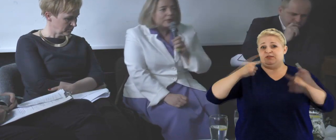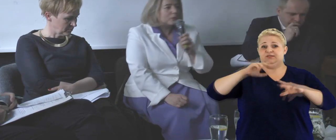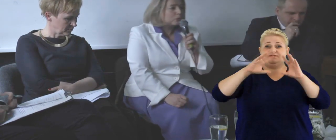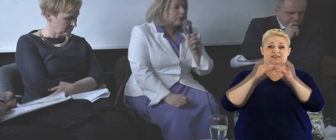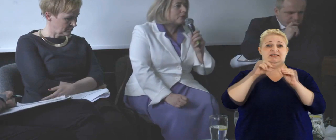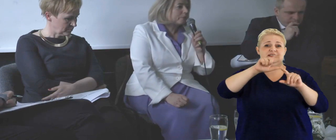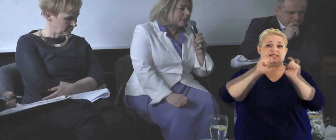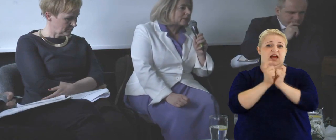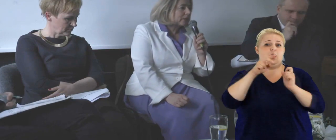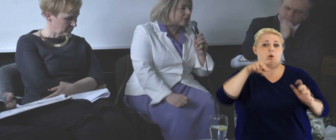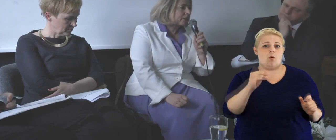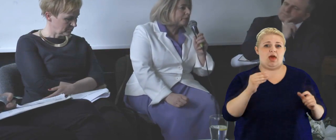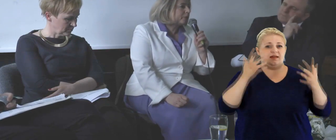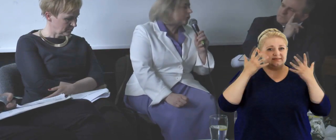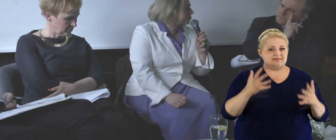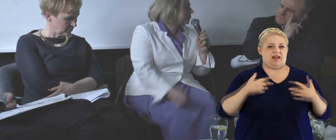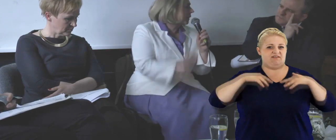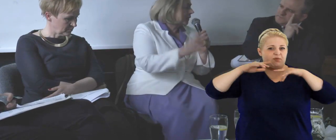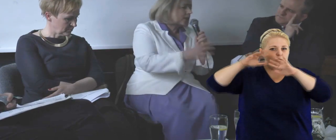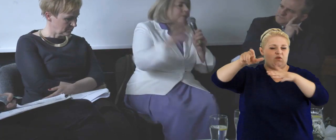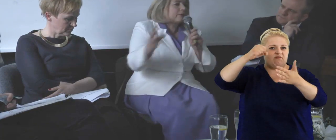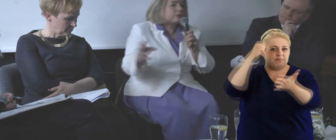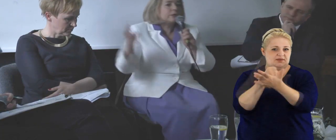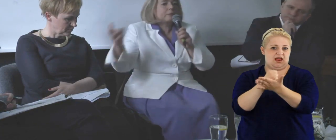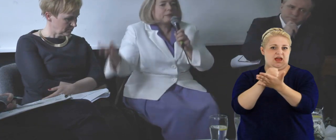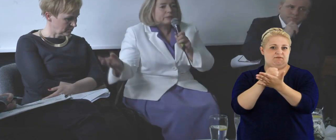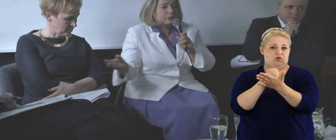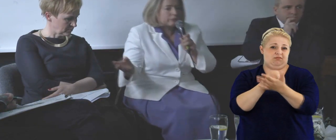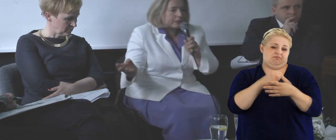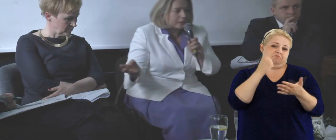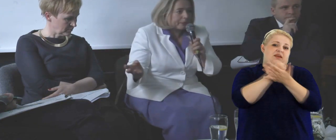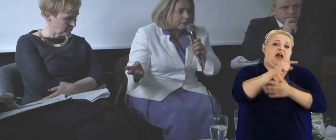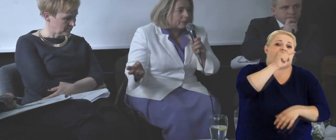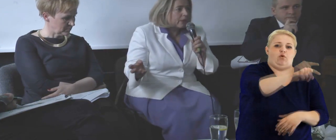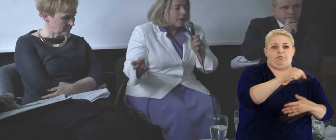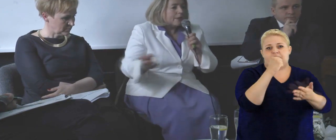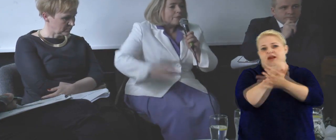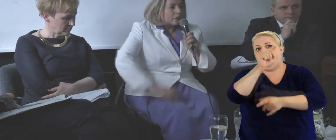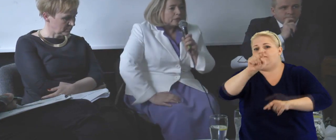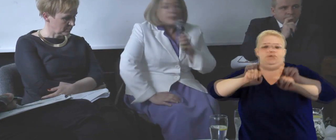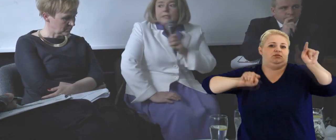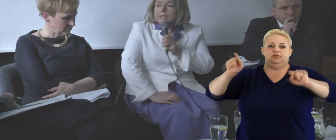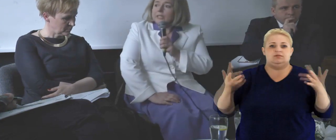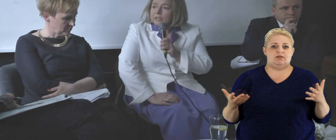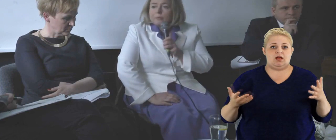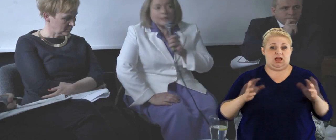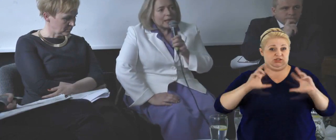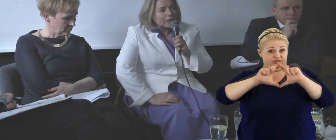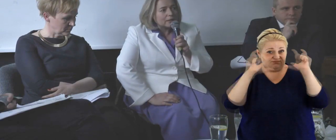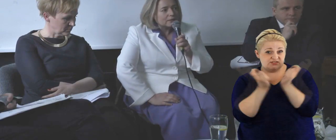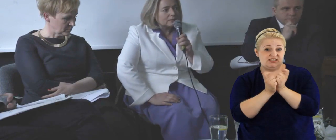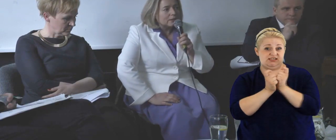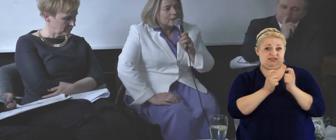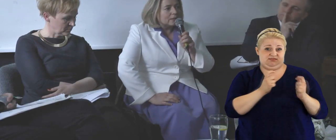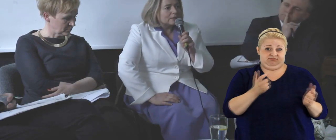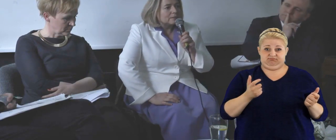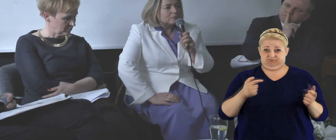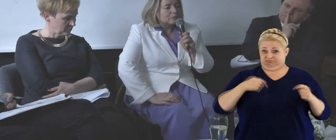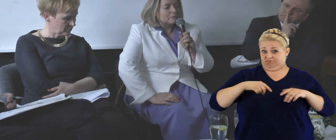w całej Unii Europejskiej chcieliby mieć wpływ na takie prawo, inne prawo, czy owakie prawo. No i, i gdyby tak,